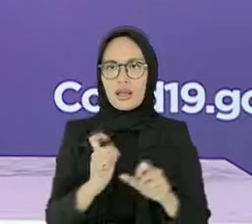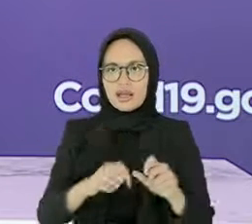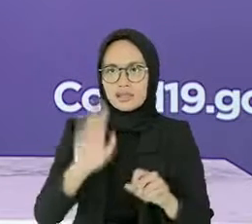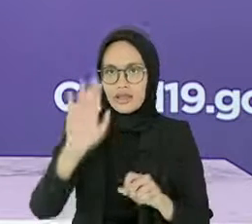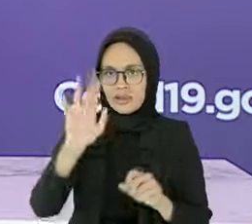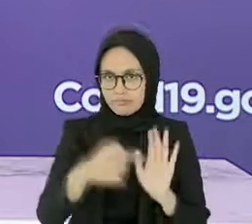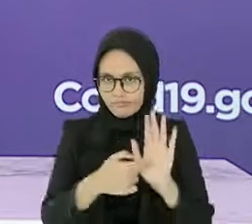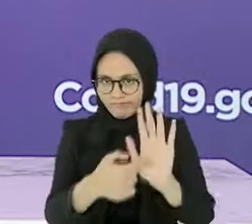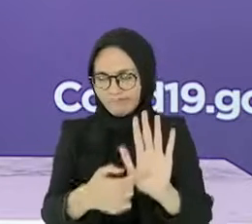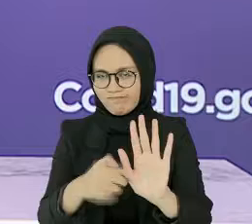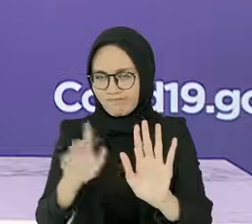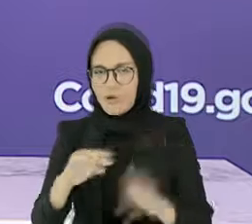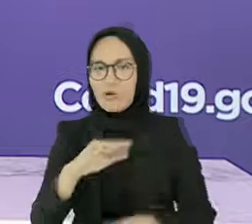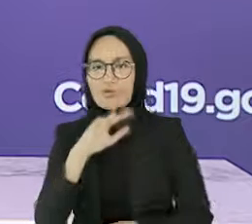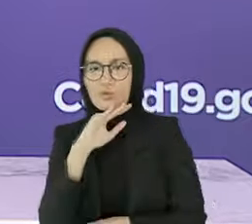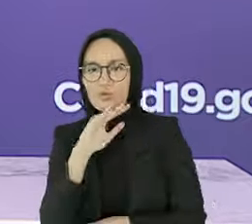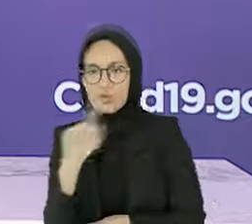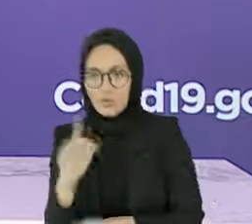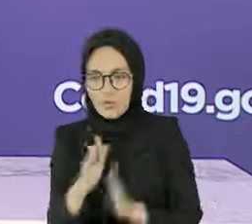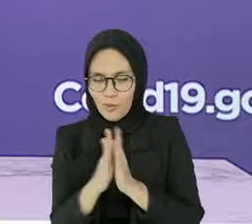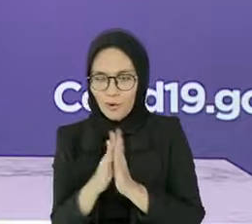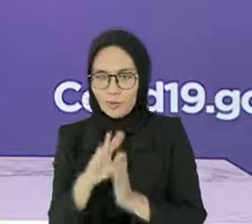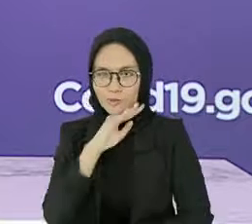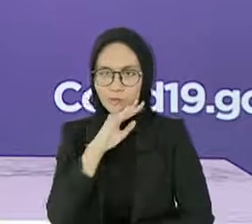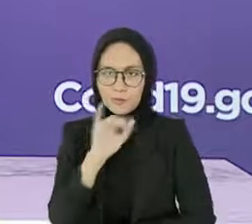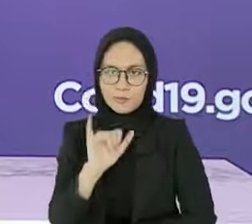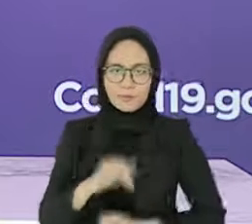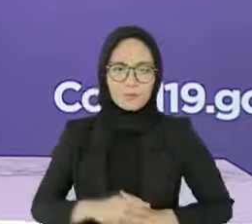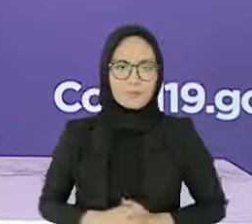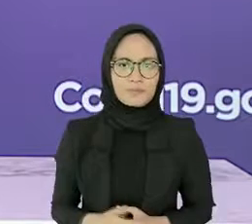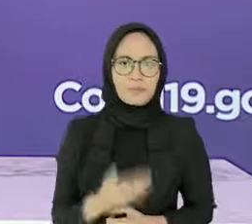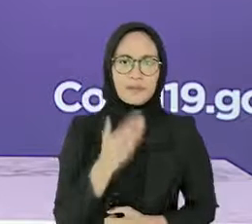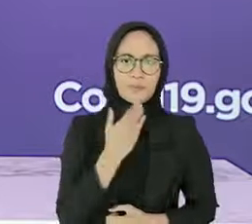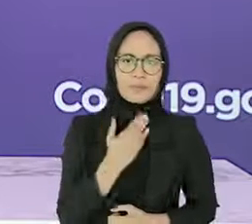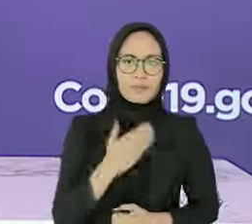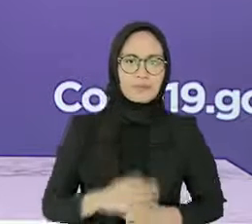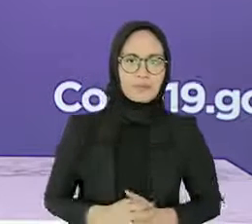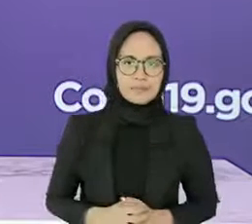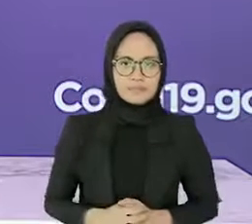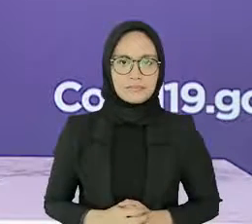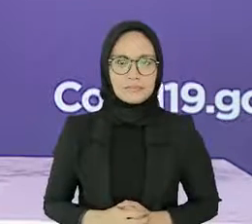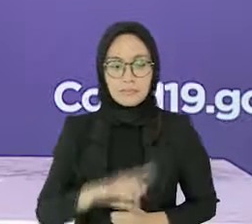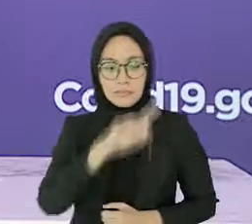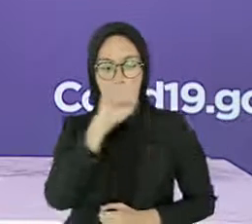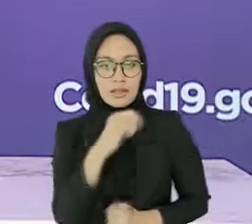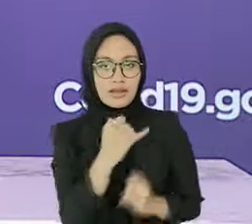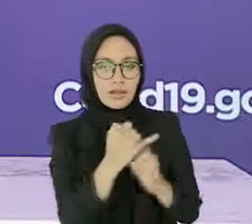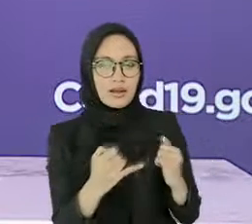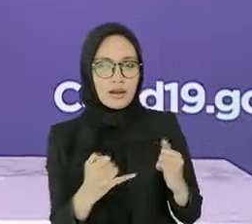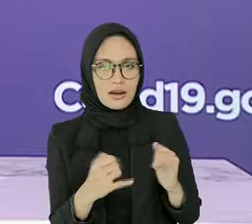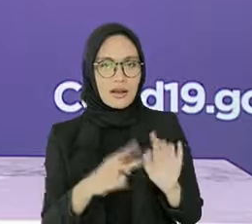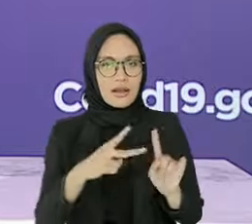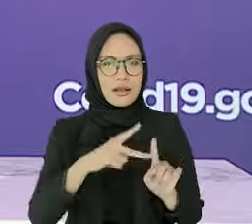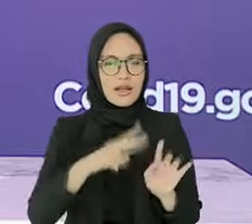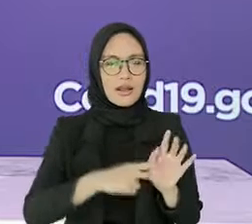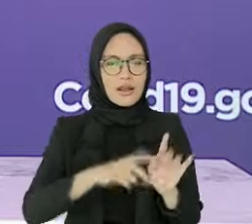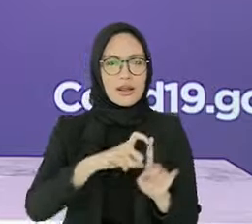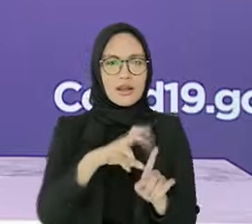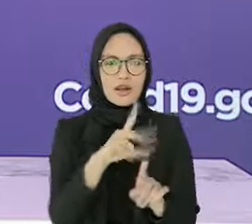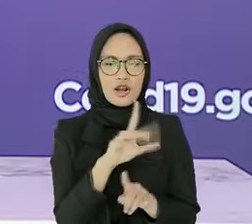Mohon menunggu informasi selanjutnya. Terima kasih. Pertanyaan terakhir dari Hendro, Berita1.com